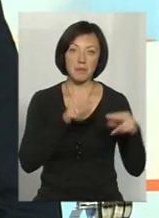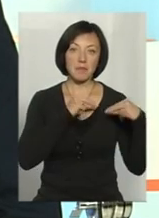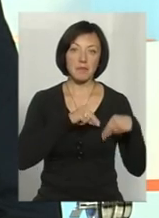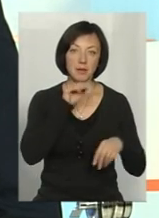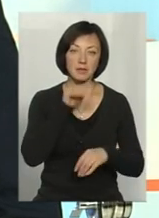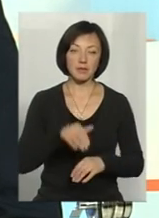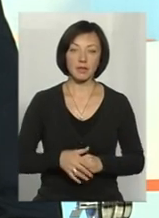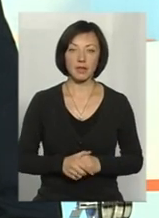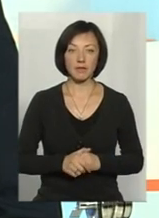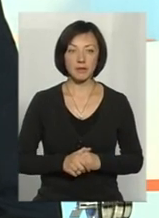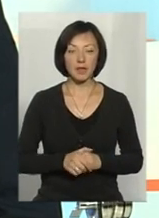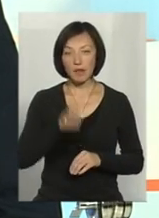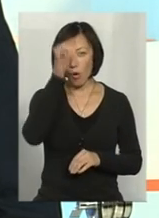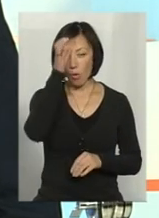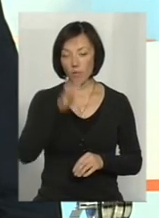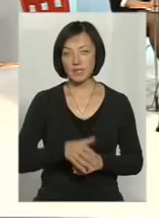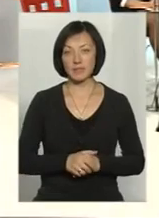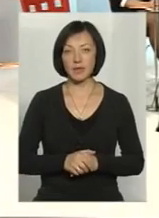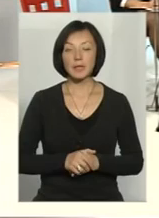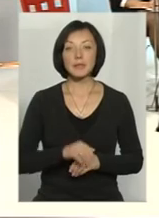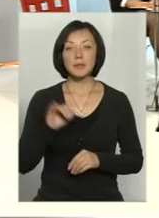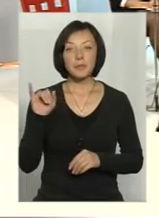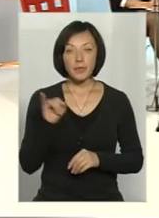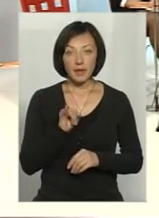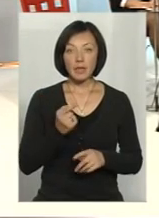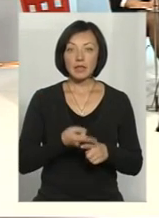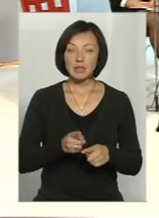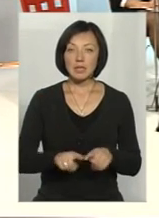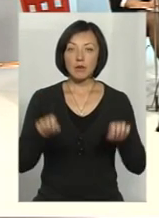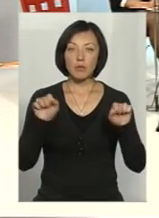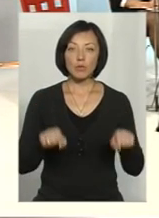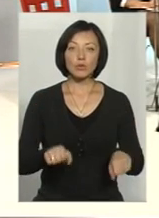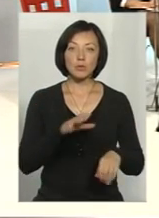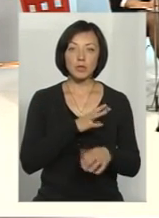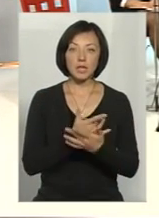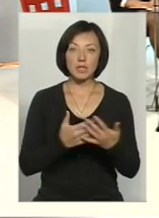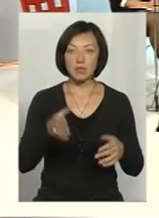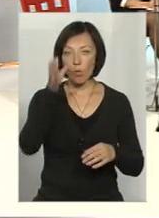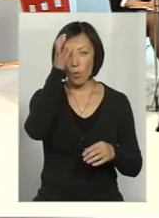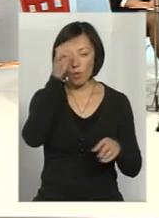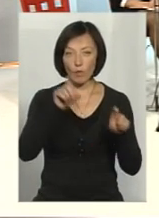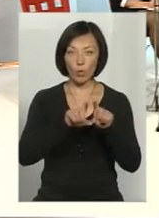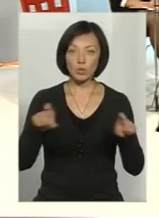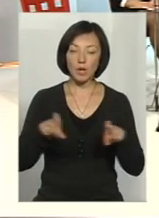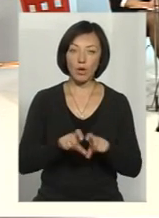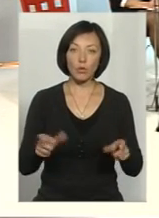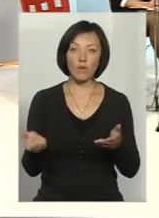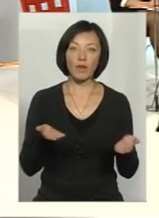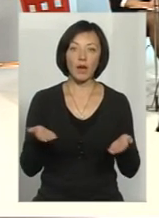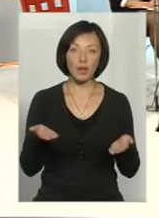науковців. І, в принципі, це можуть бути і різні наукові установи, які